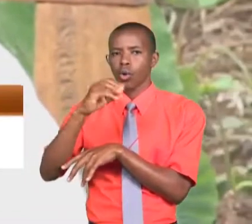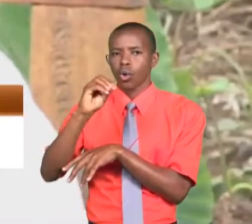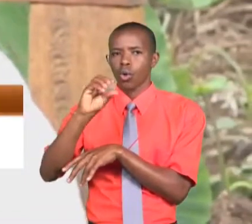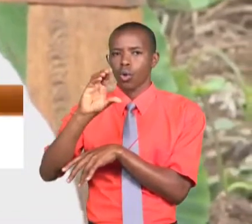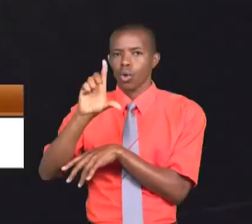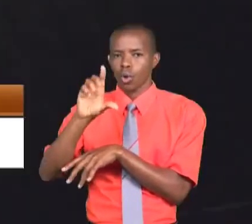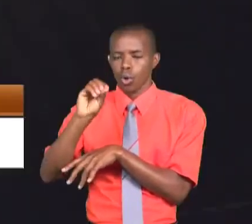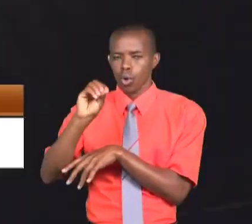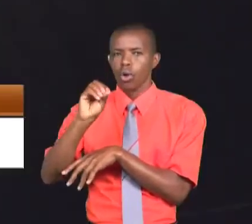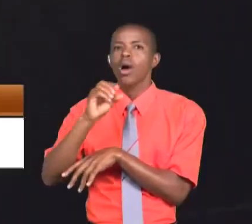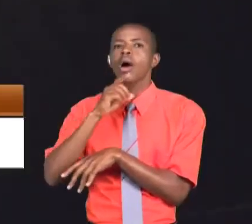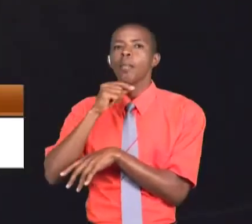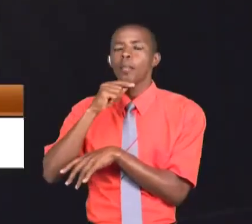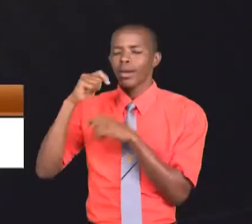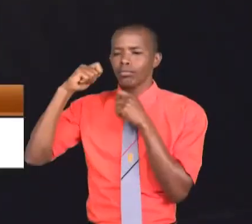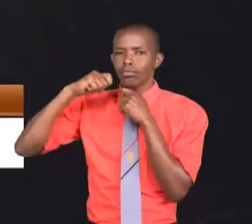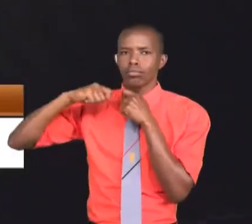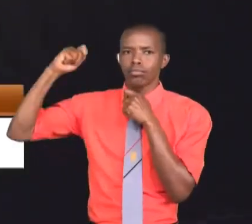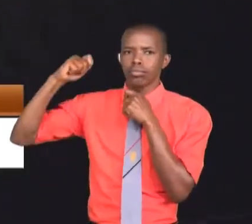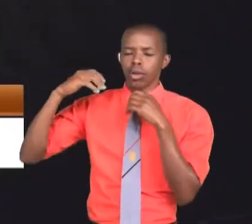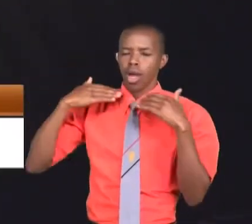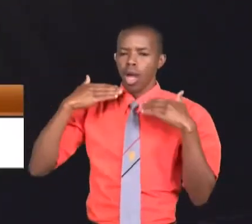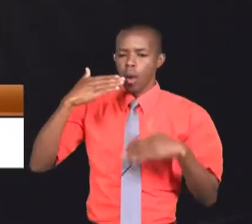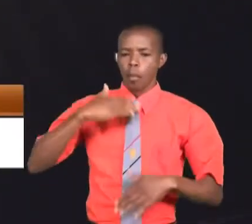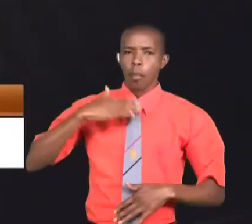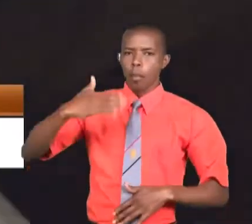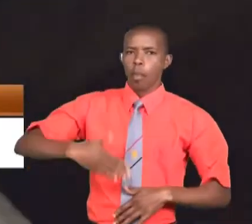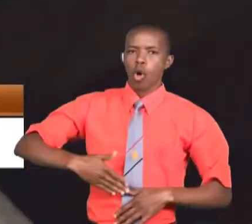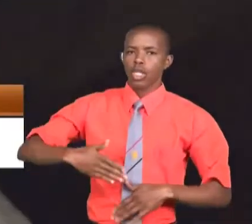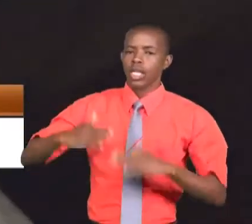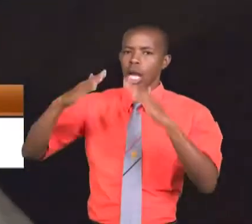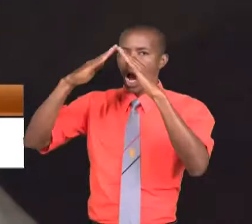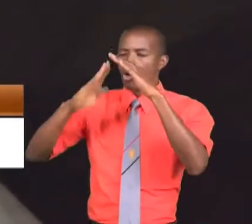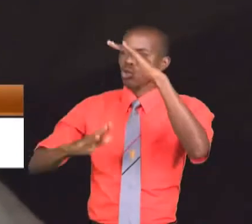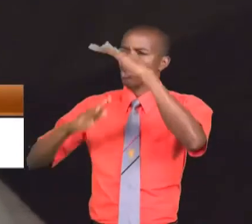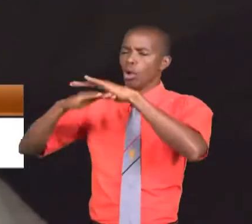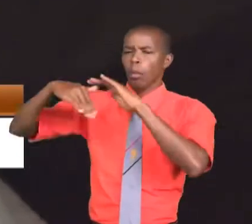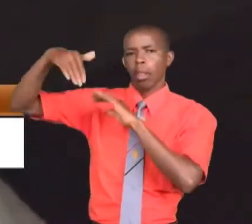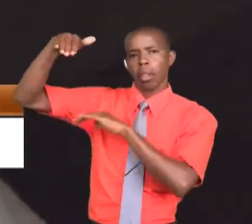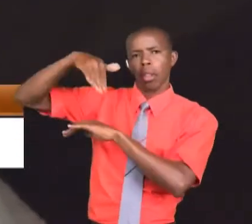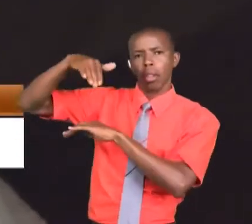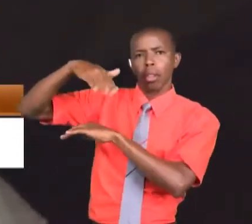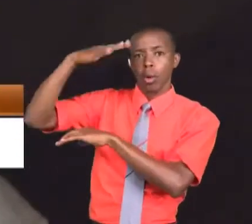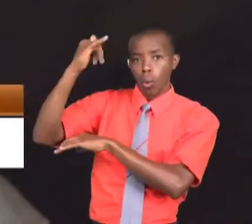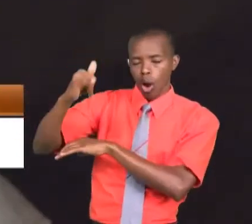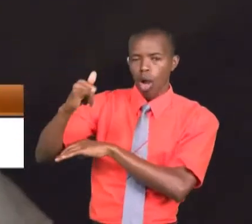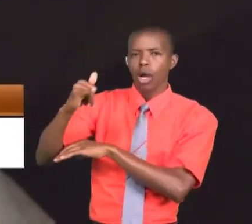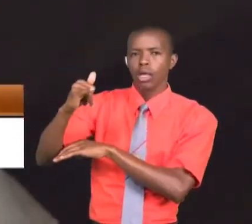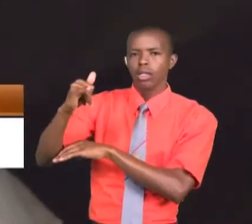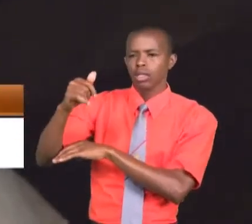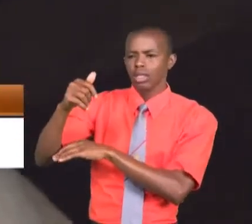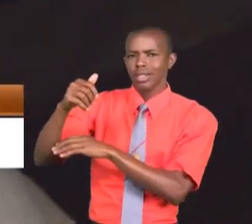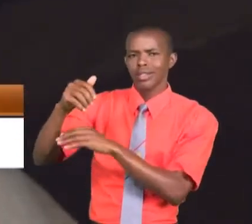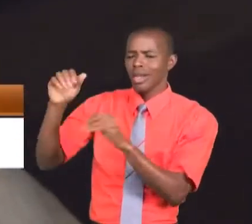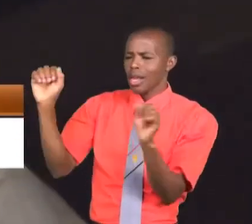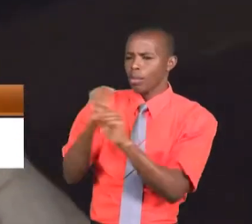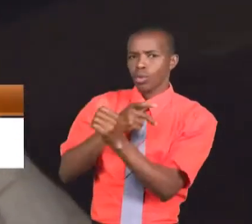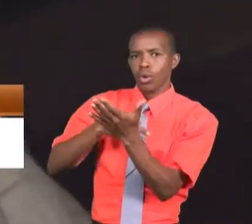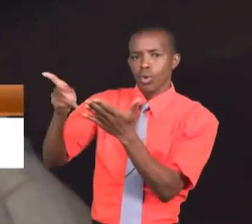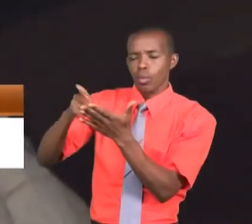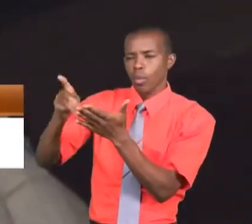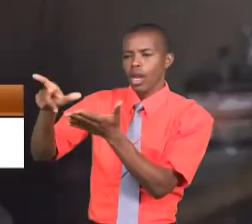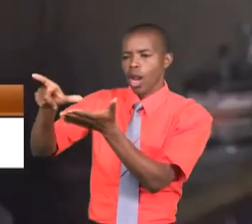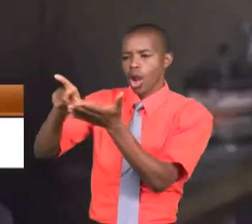akiwa mejiti ya kitanzi Na mwili wake kuninginia kutokana na shinikizo Alilolipata la kulipa deni ya shilingi